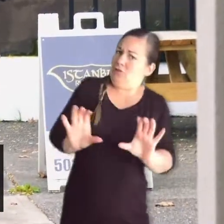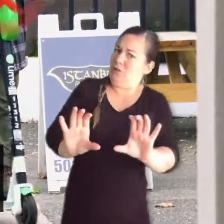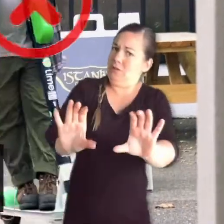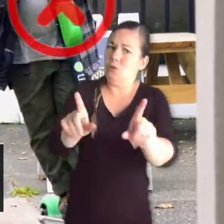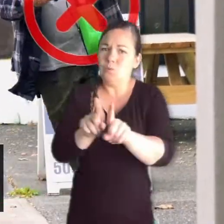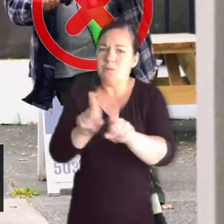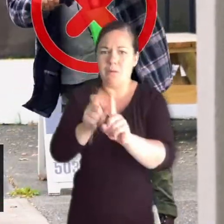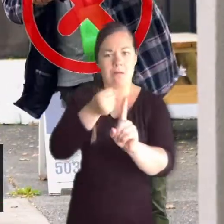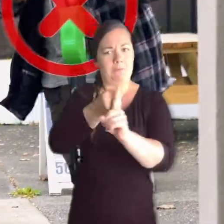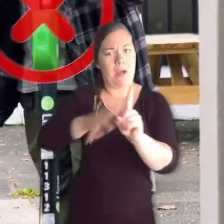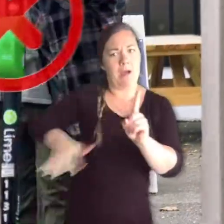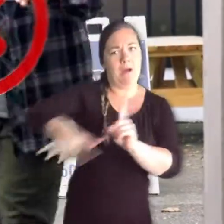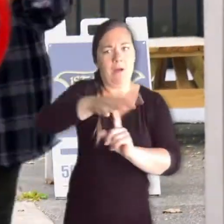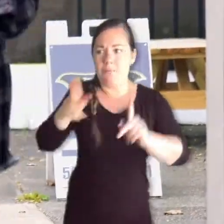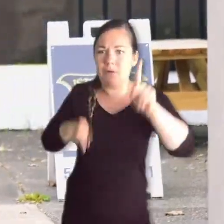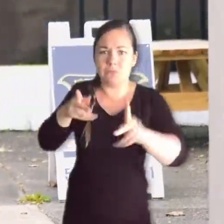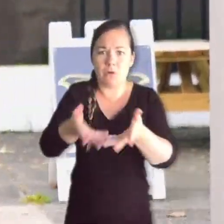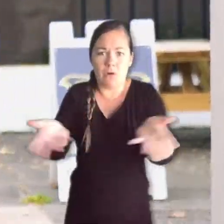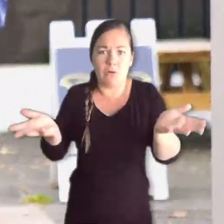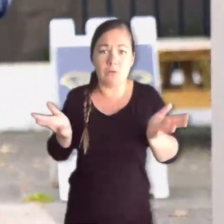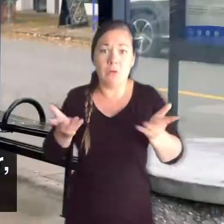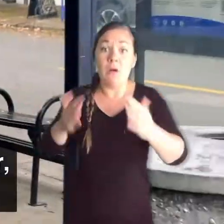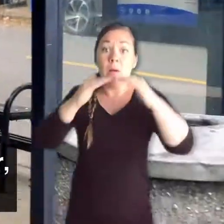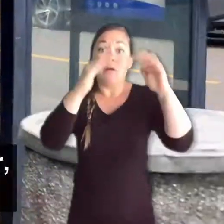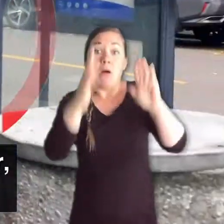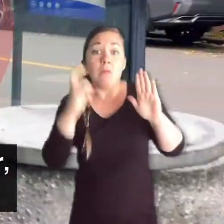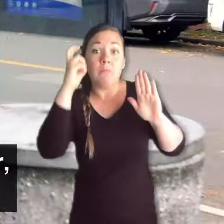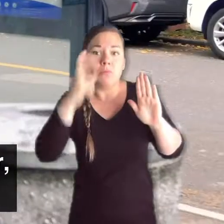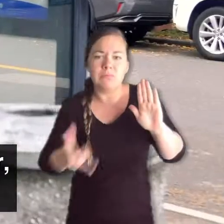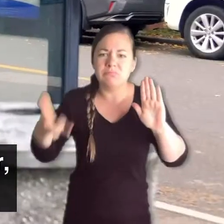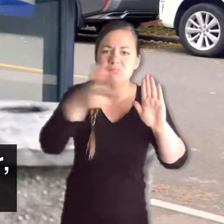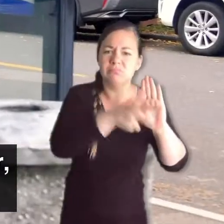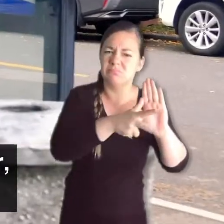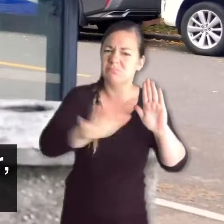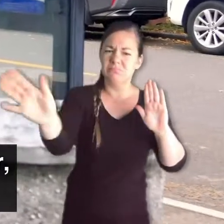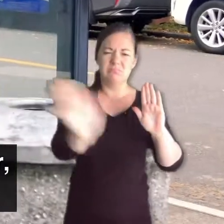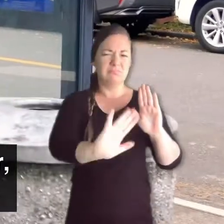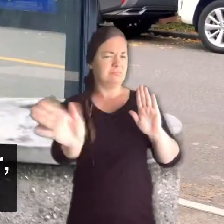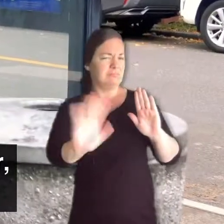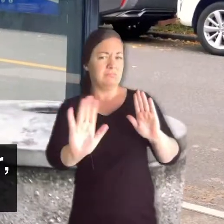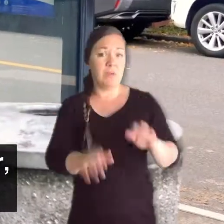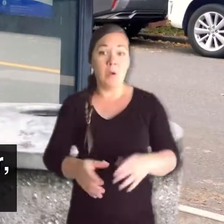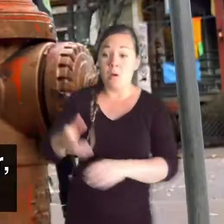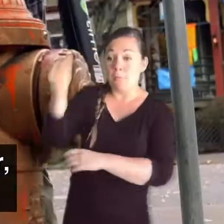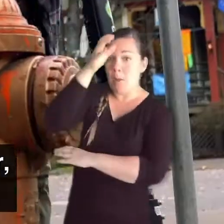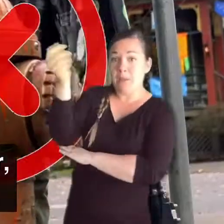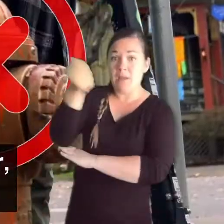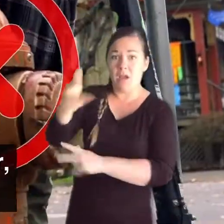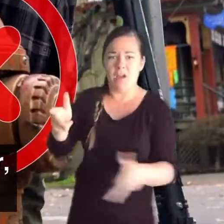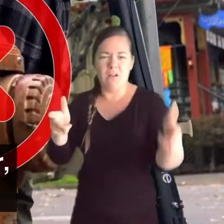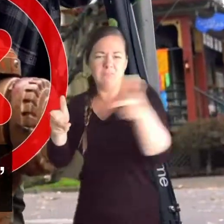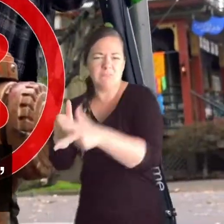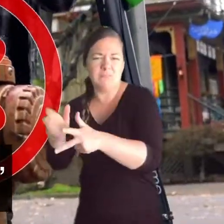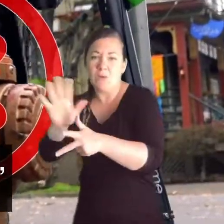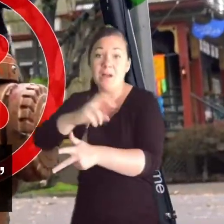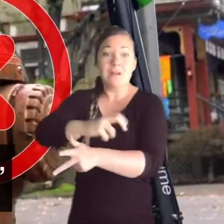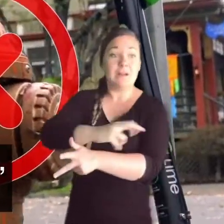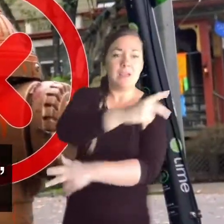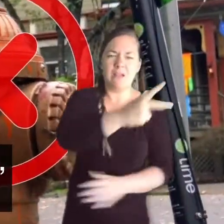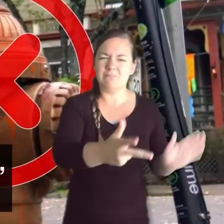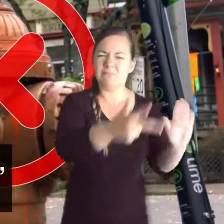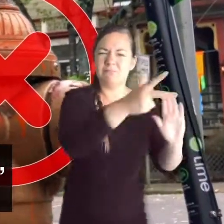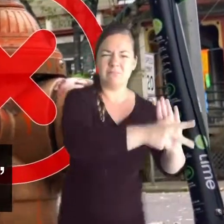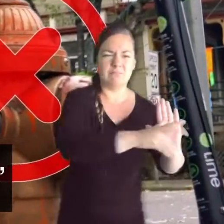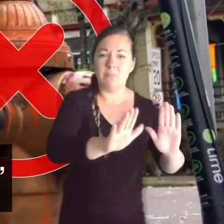comprendre comment nos actions ont un impact sur nos voisins. Ne bloquez pas l'accès aux bordures de trottoirs, aux arrêts de transport en commun, aux stationnements